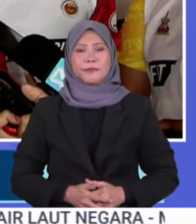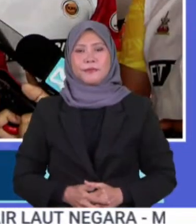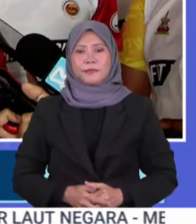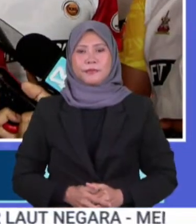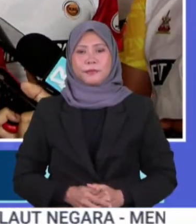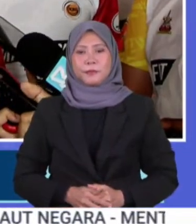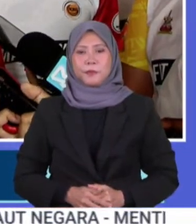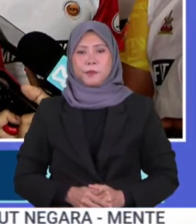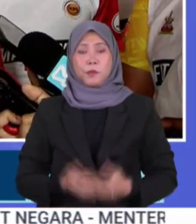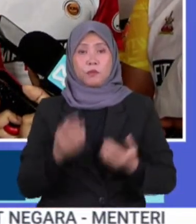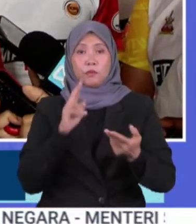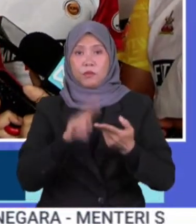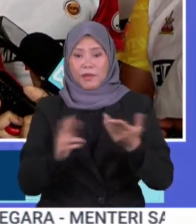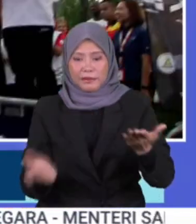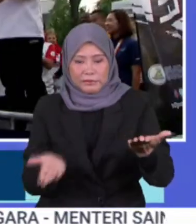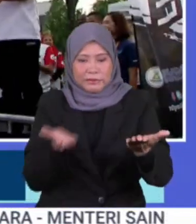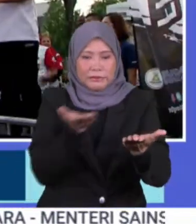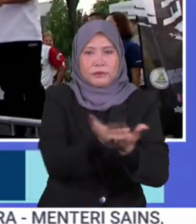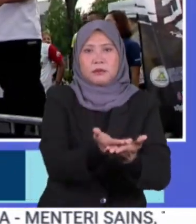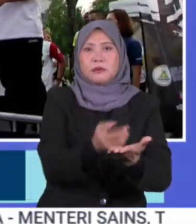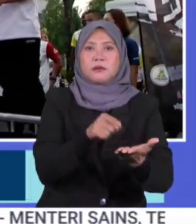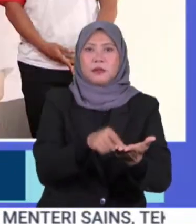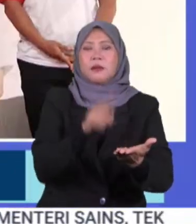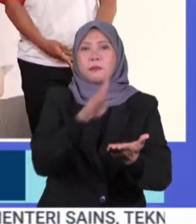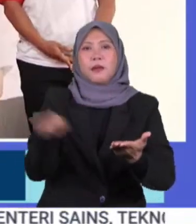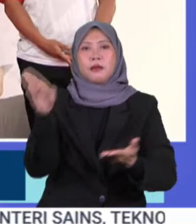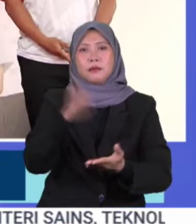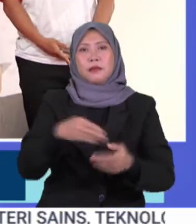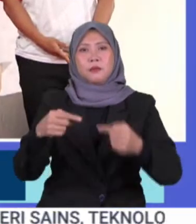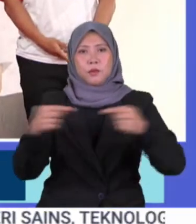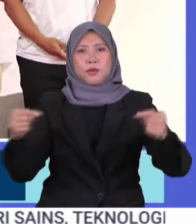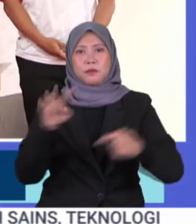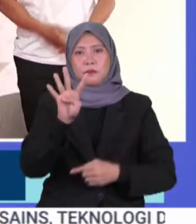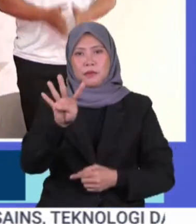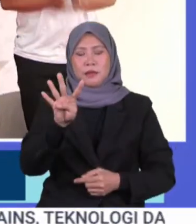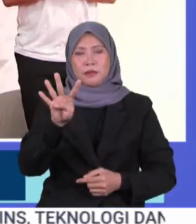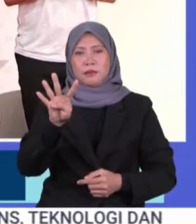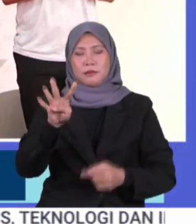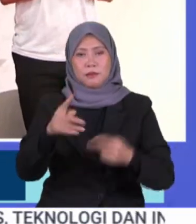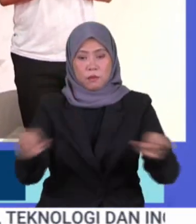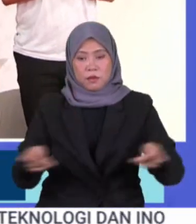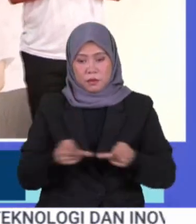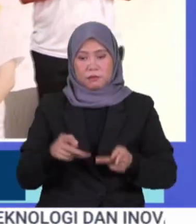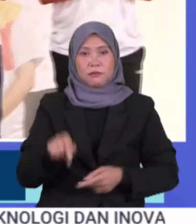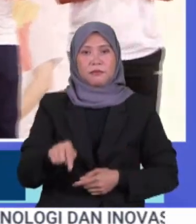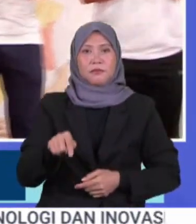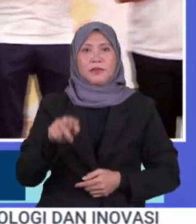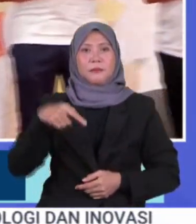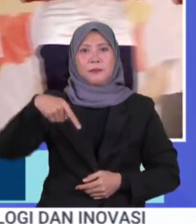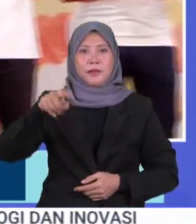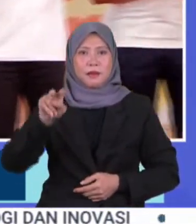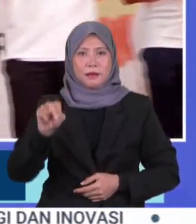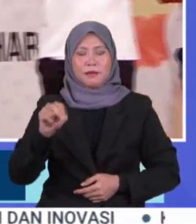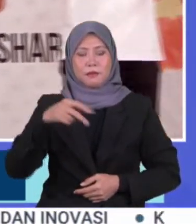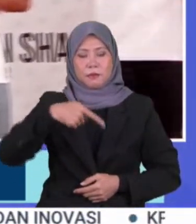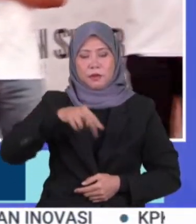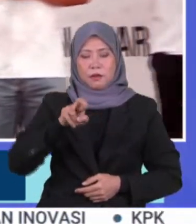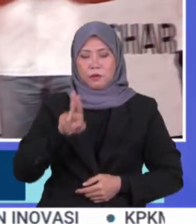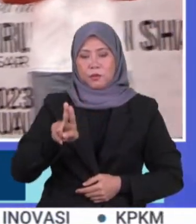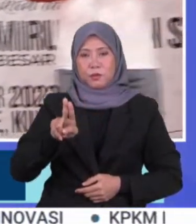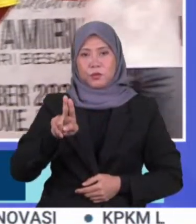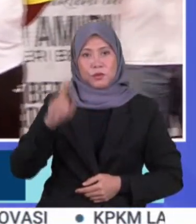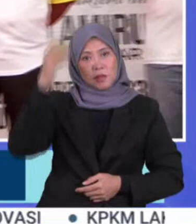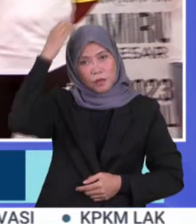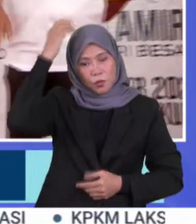Petisyen pilihan raya bagi membatalkan keputusan empat kerusi dimenangi Perikatan Nasional pada PRU Selangor